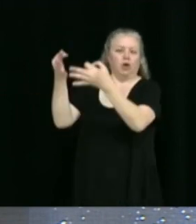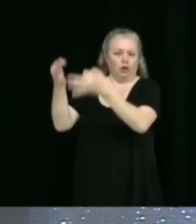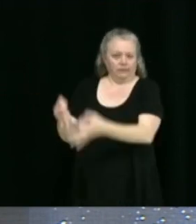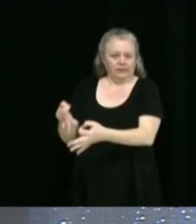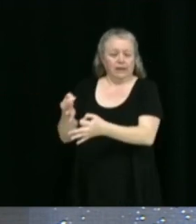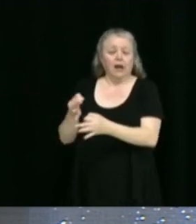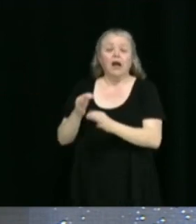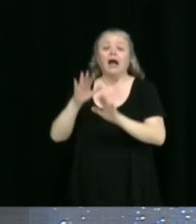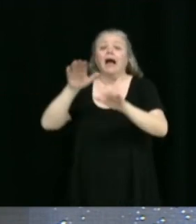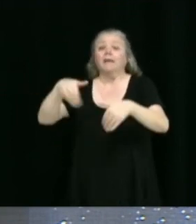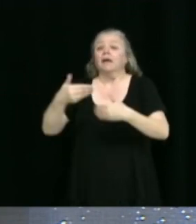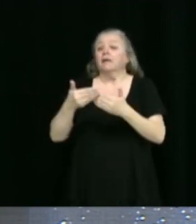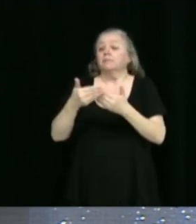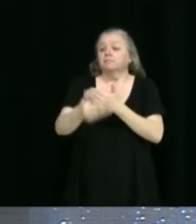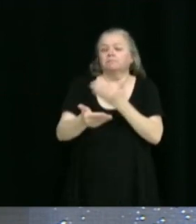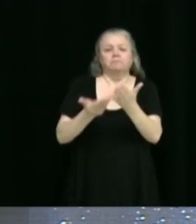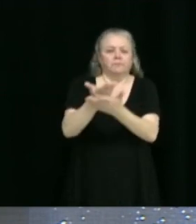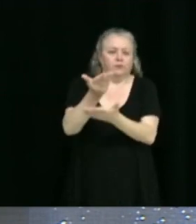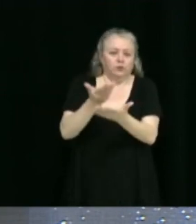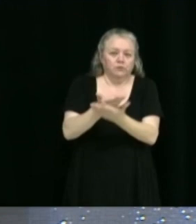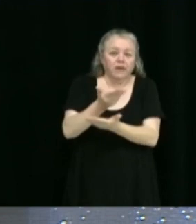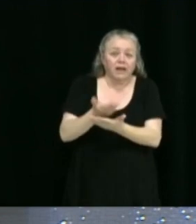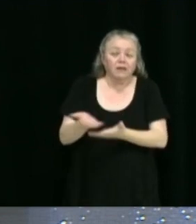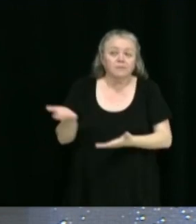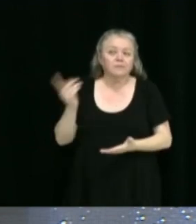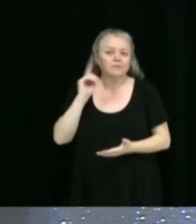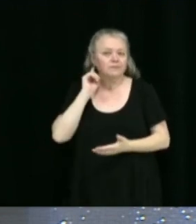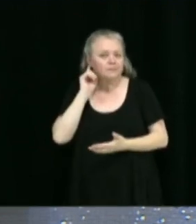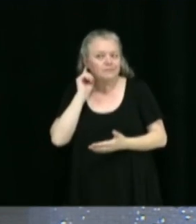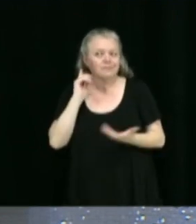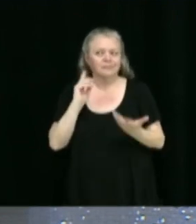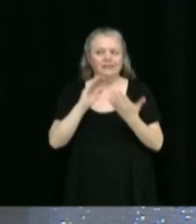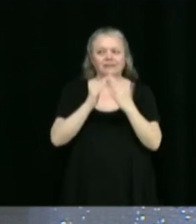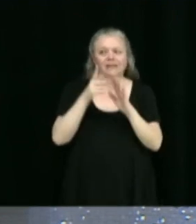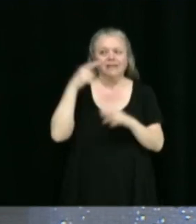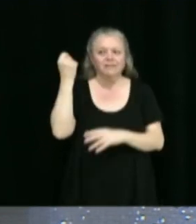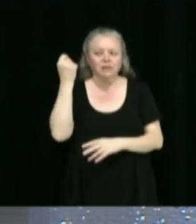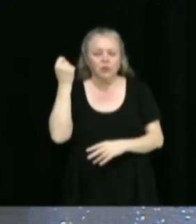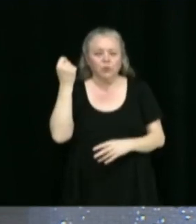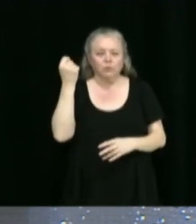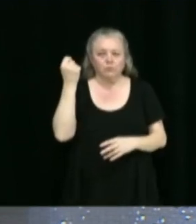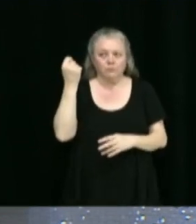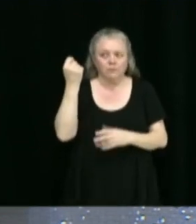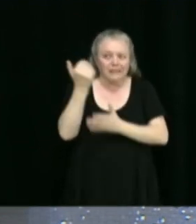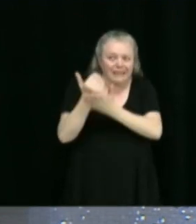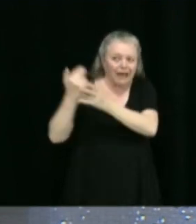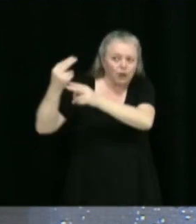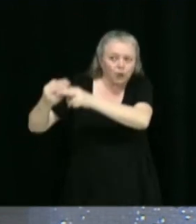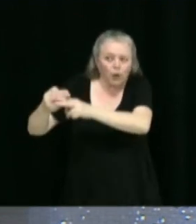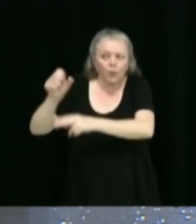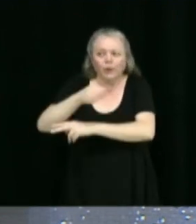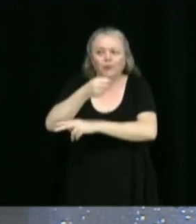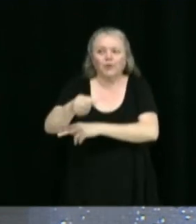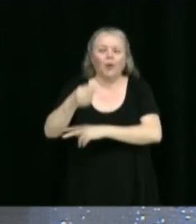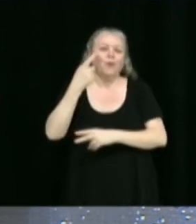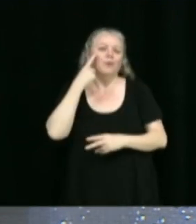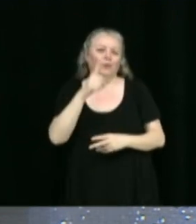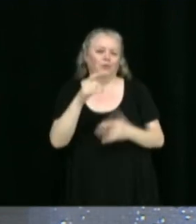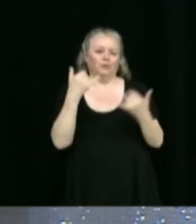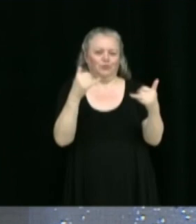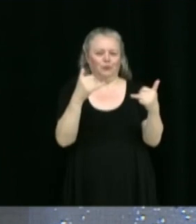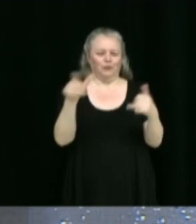parvenir très prochainement à savoir si la Ville de Victoriaville est retenue pour cette belle aventure que sont les Jeux du Québec